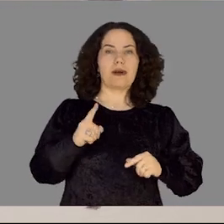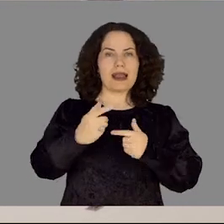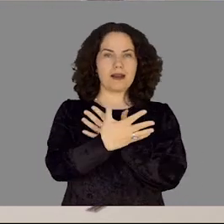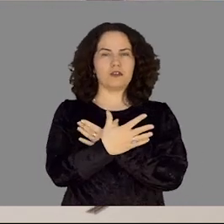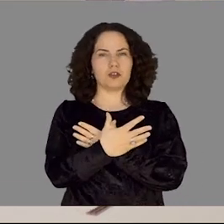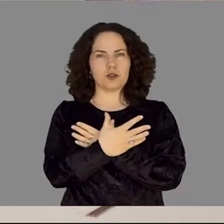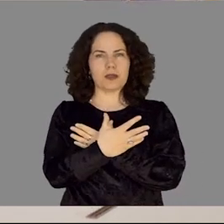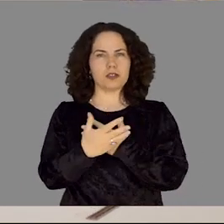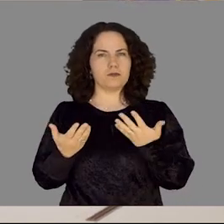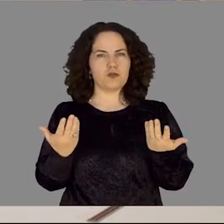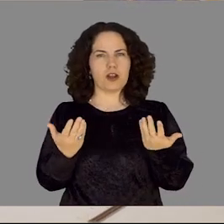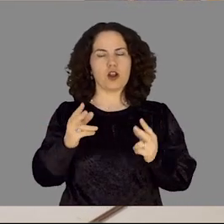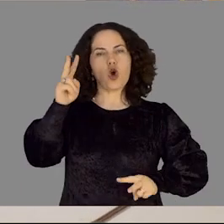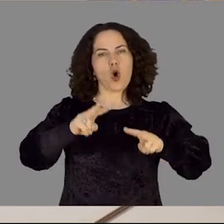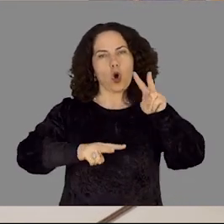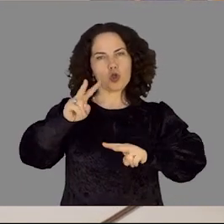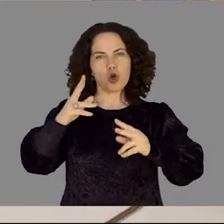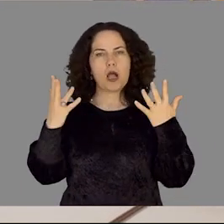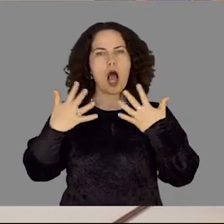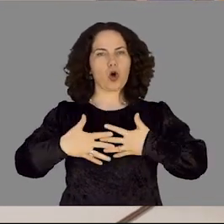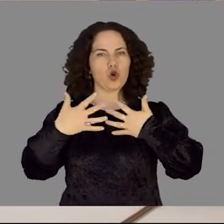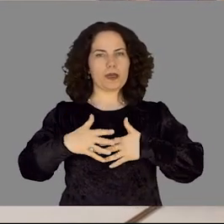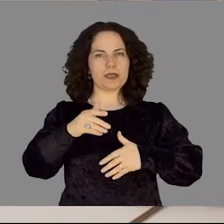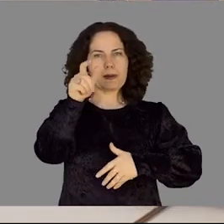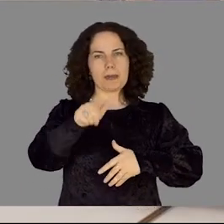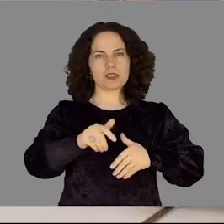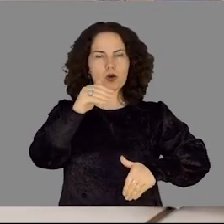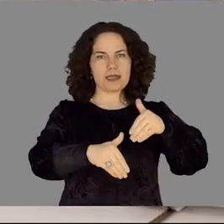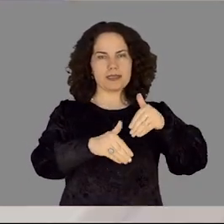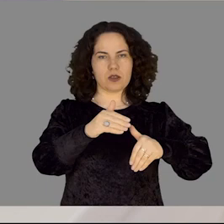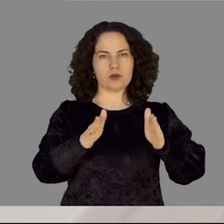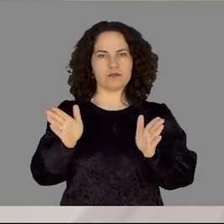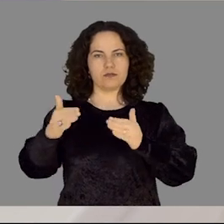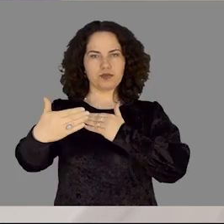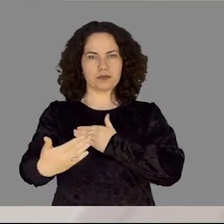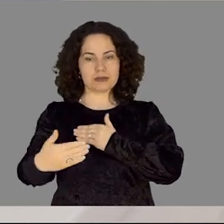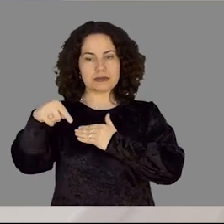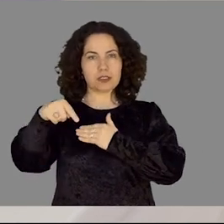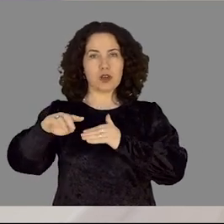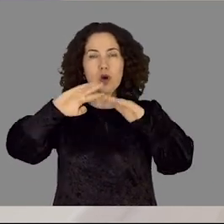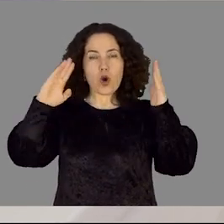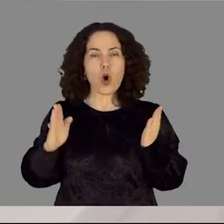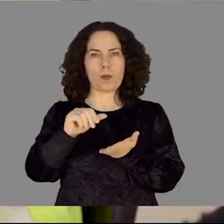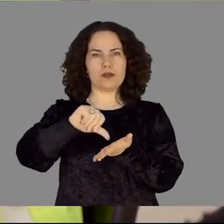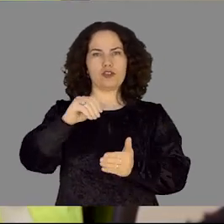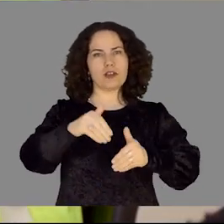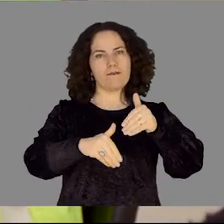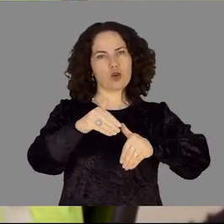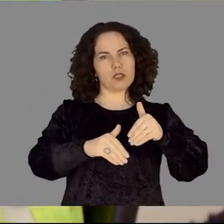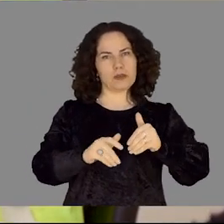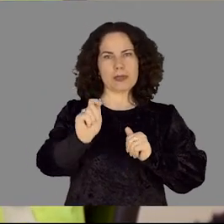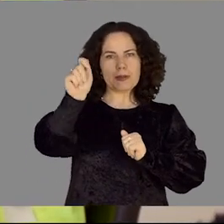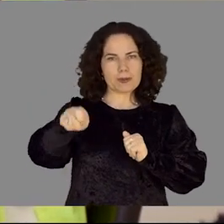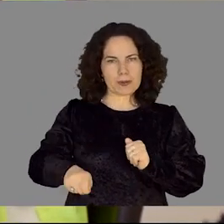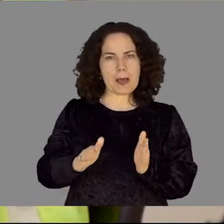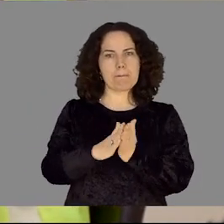Për herë të parë në Shqipëri, zbatohet identifikimi elektronikis zjedhësve. Kjo pajisje do tjetë në gjdo që ndër votimi, duke ledzuar